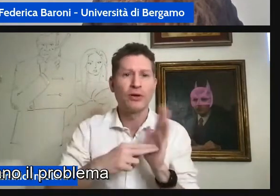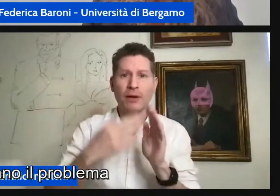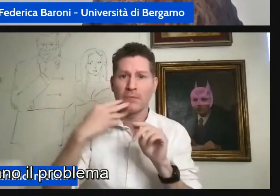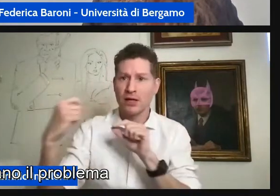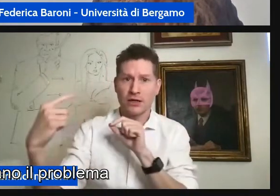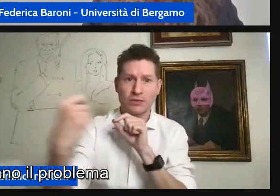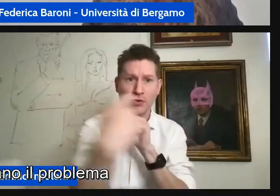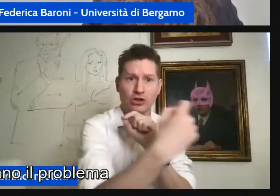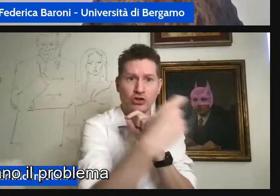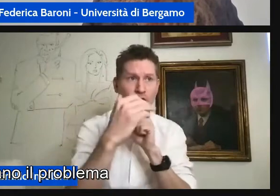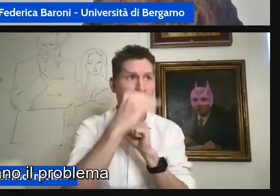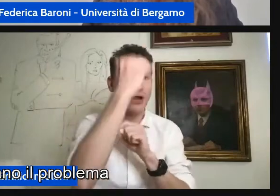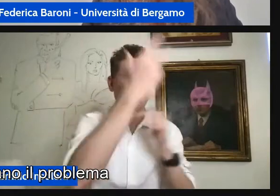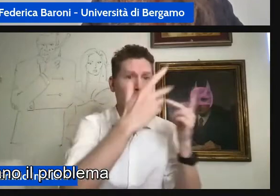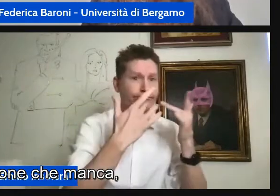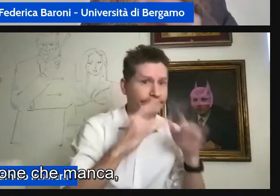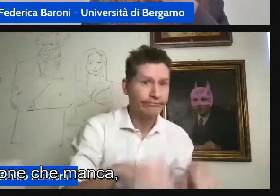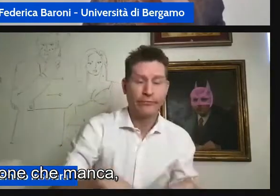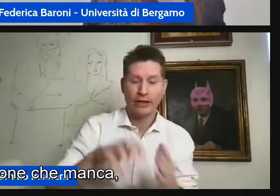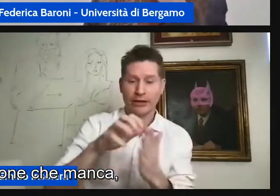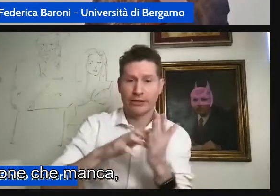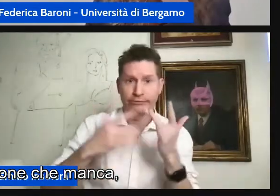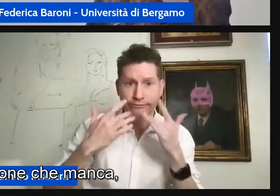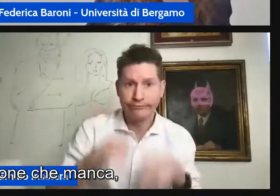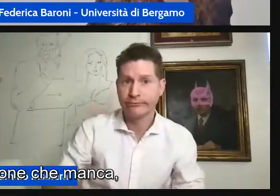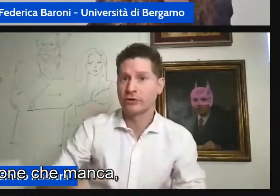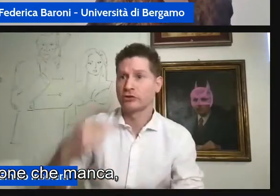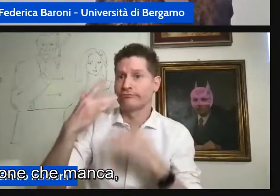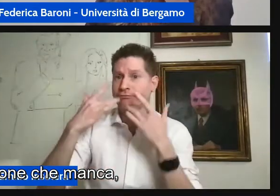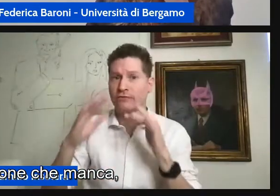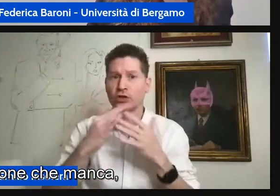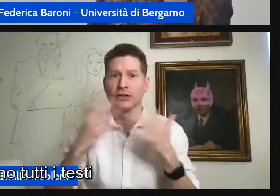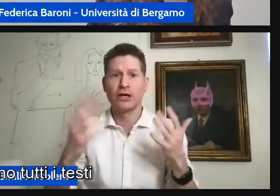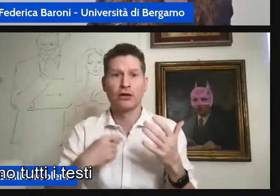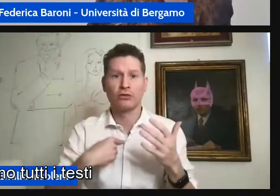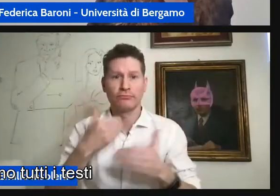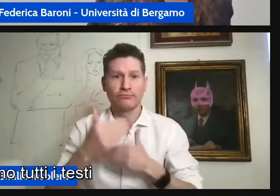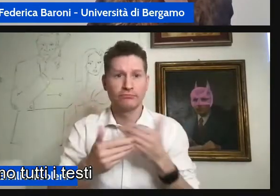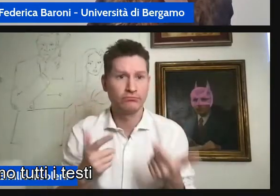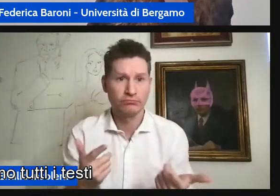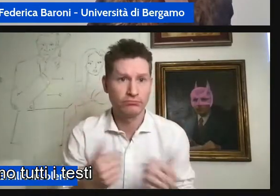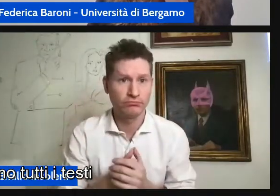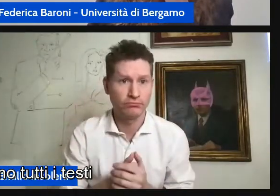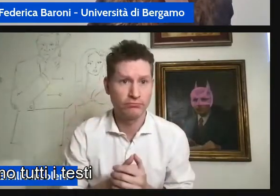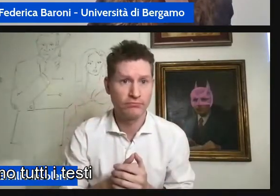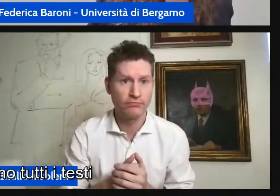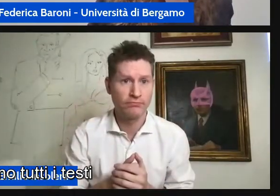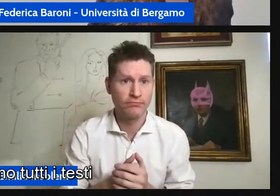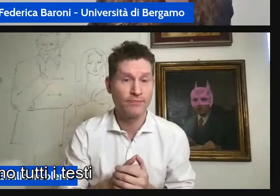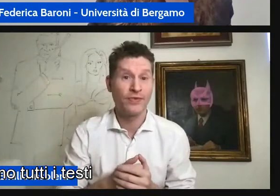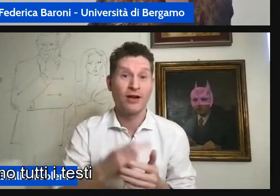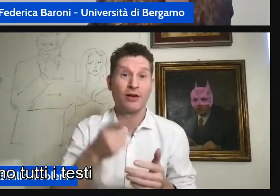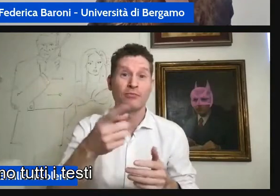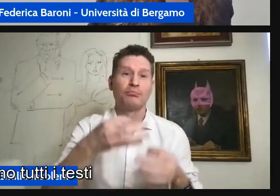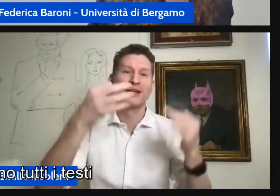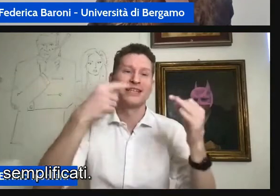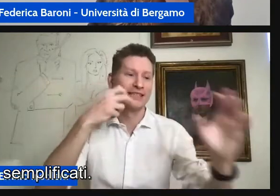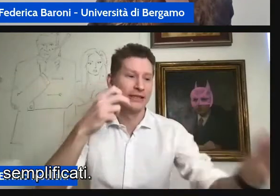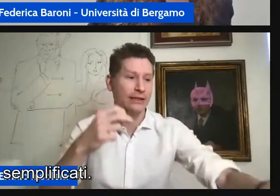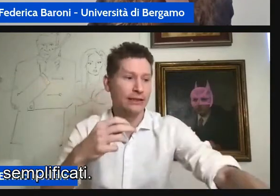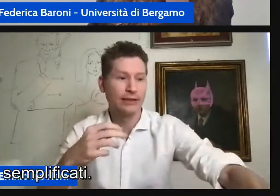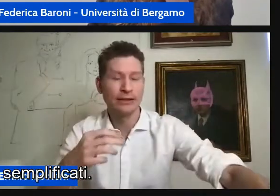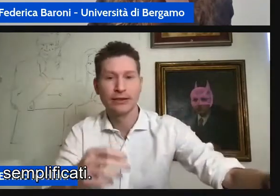input positivi in italiano il problema è proprio la stimolazione che manca perché ci ritroviamo tutti i testi i sottotitoli tutti